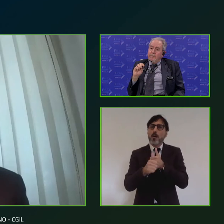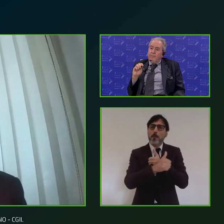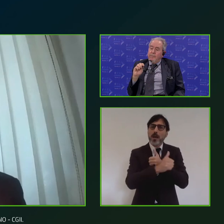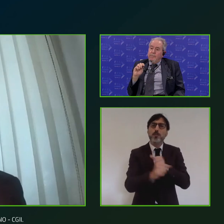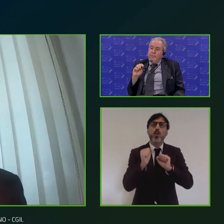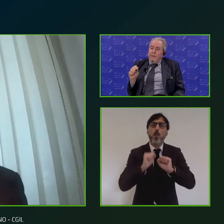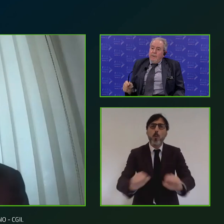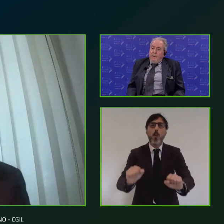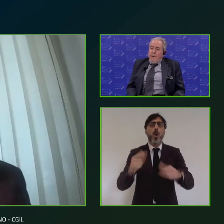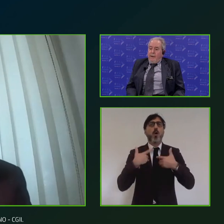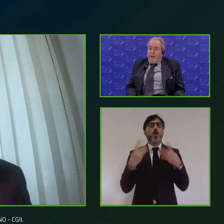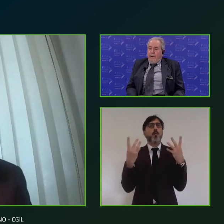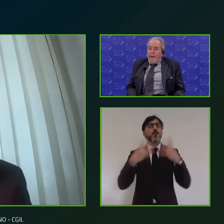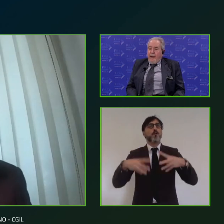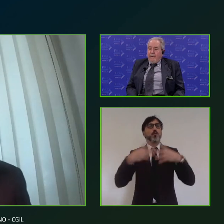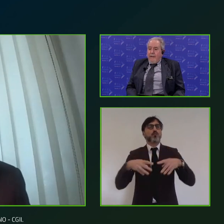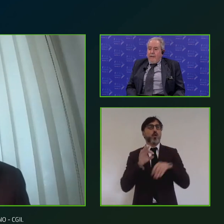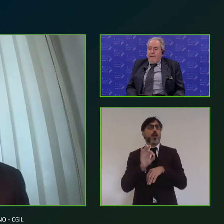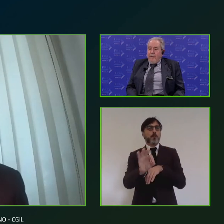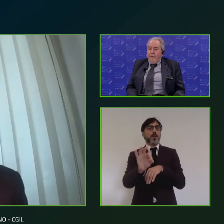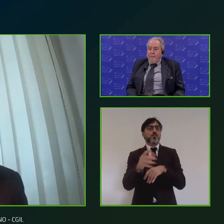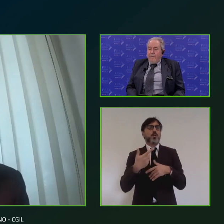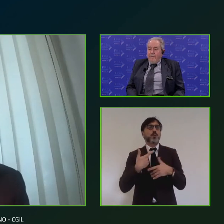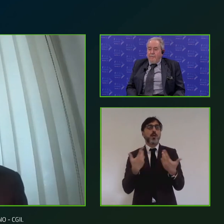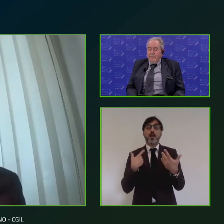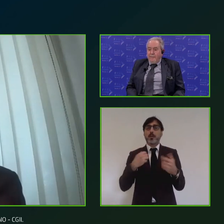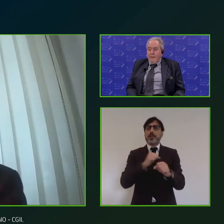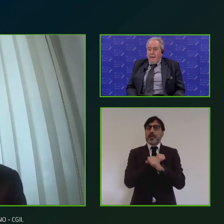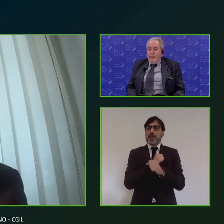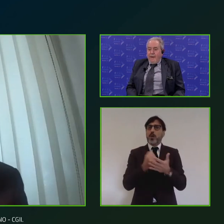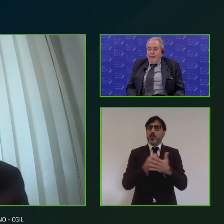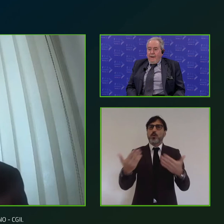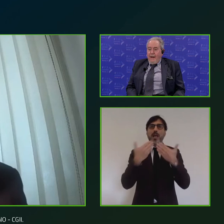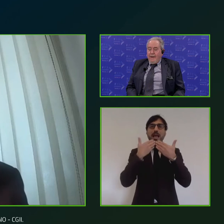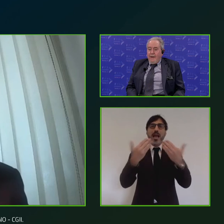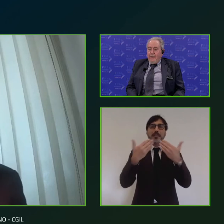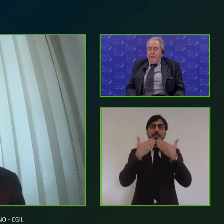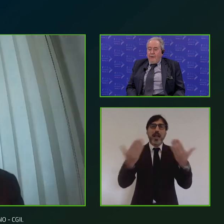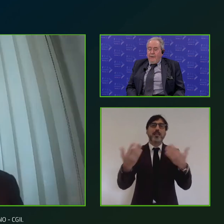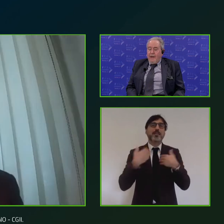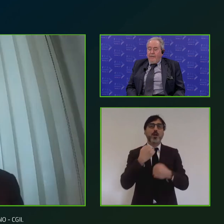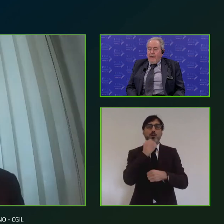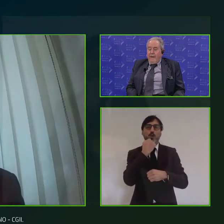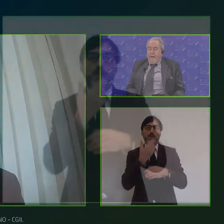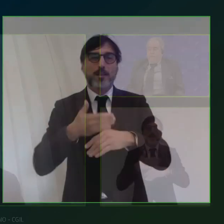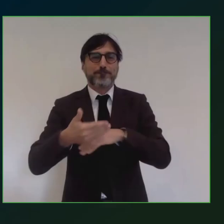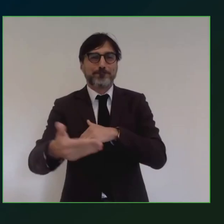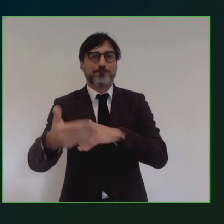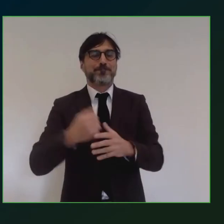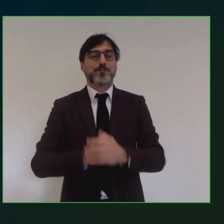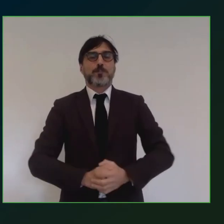chiamato a una funzione precisa questo ci pare importante grazie ancora grazie a voi grazie dottor Massafra